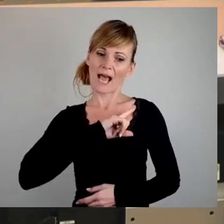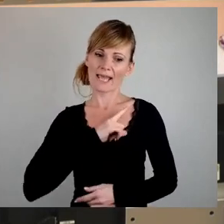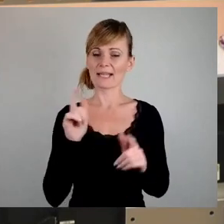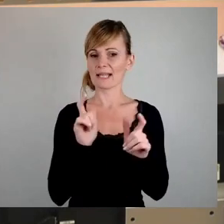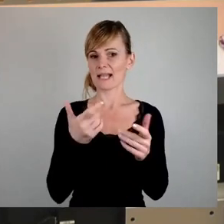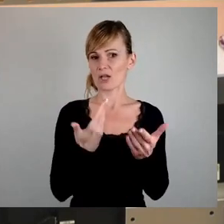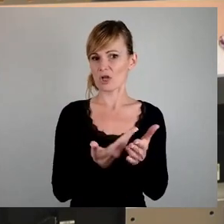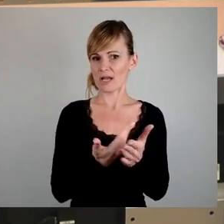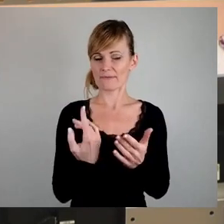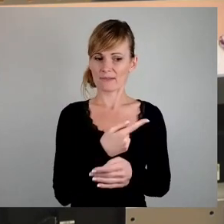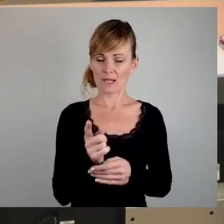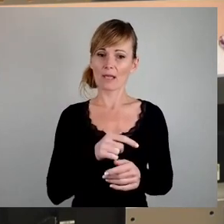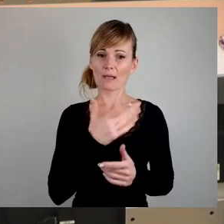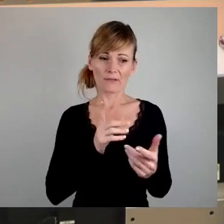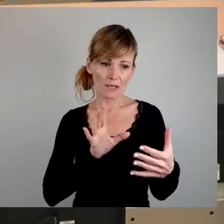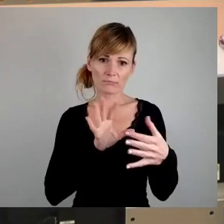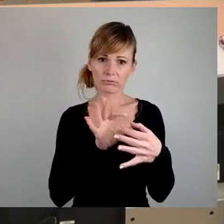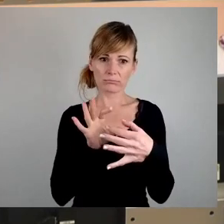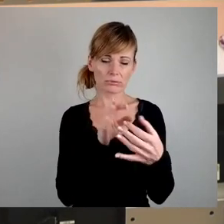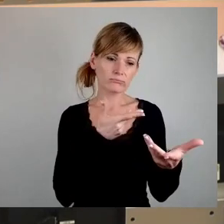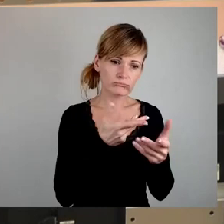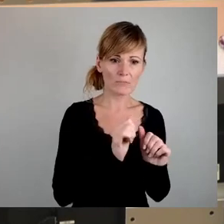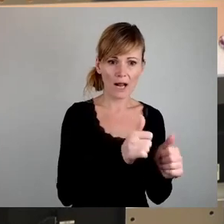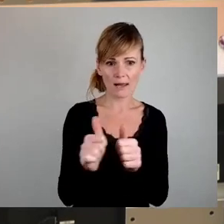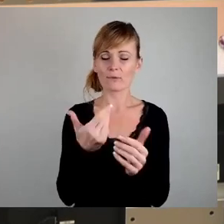menschlich zuwenden wird. Und ich halte das für einen großen Erfolg.